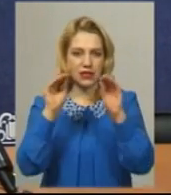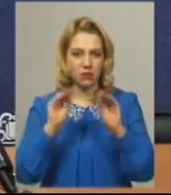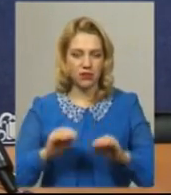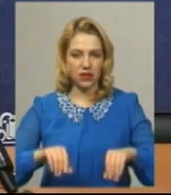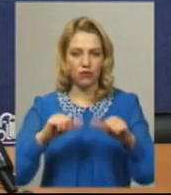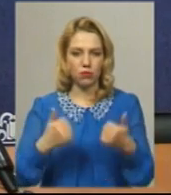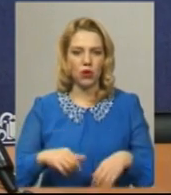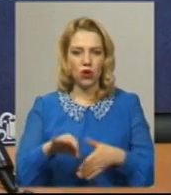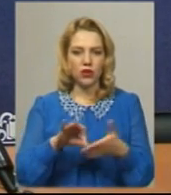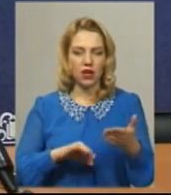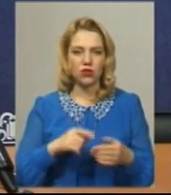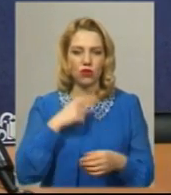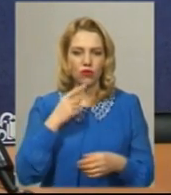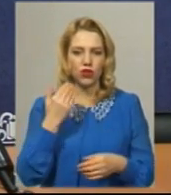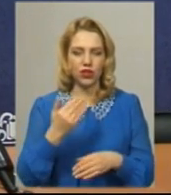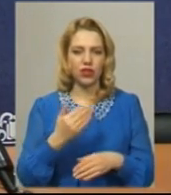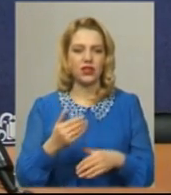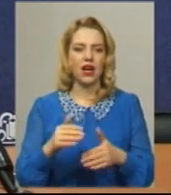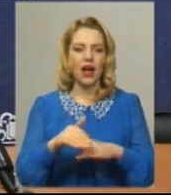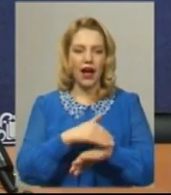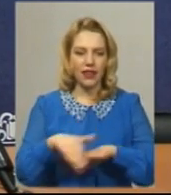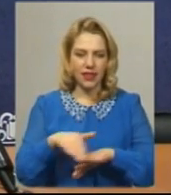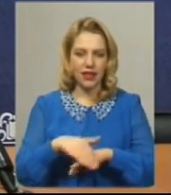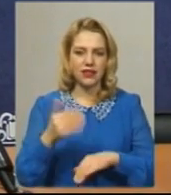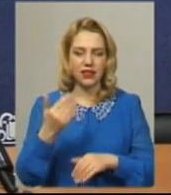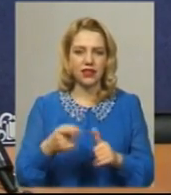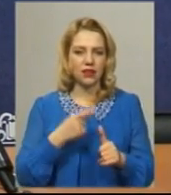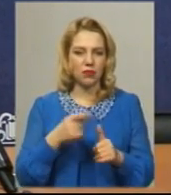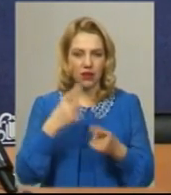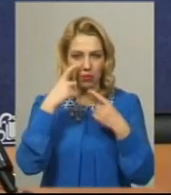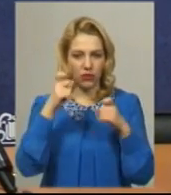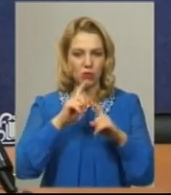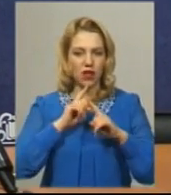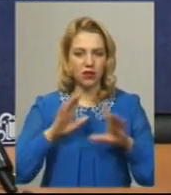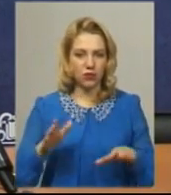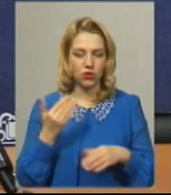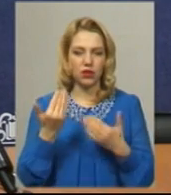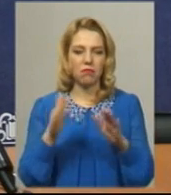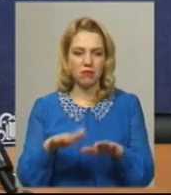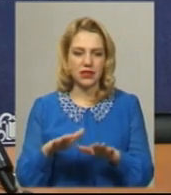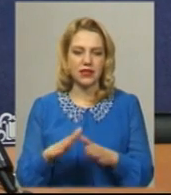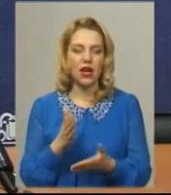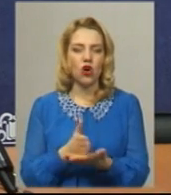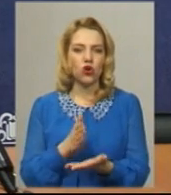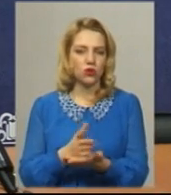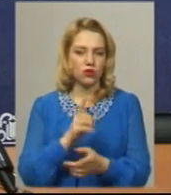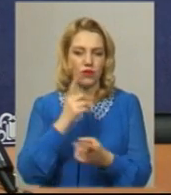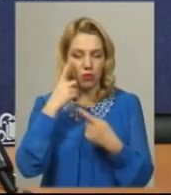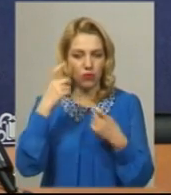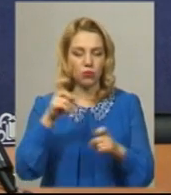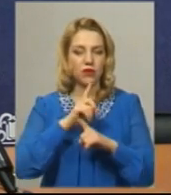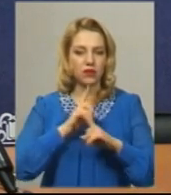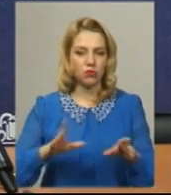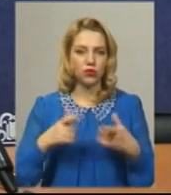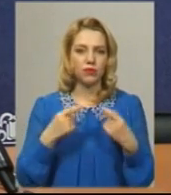їхні адреси, їхні імена ми повідомляти не будемо, їхні місця розташування повідомлятися також не будемо,